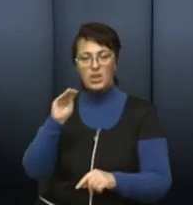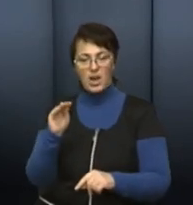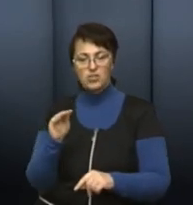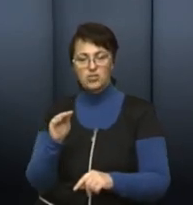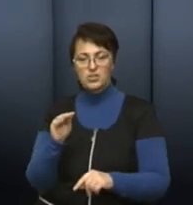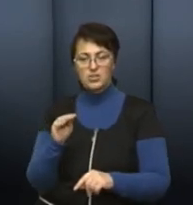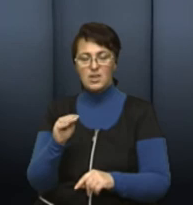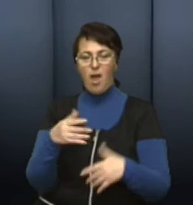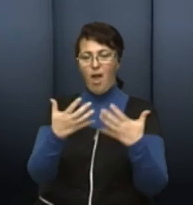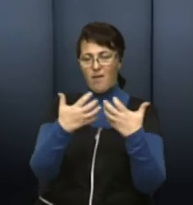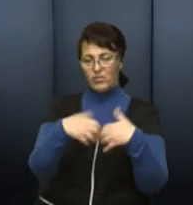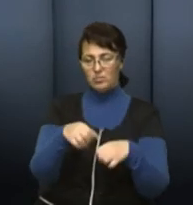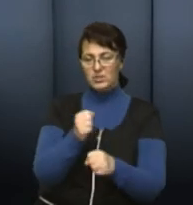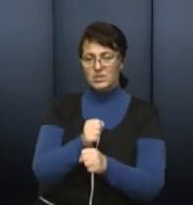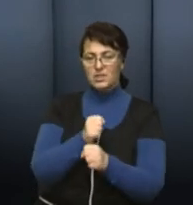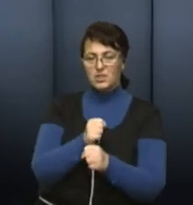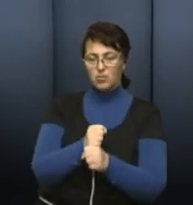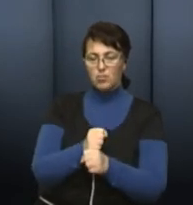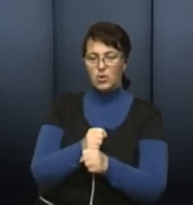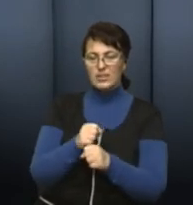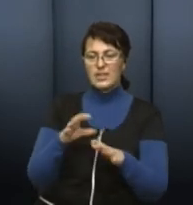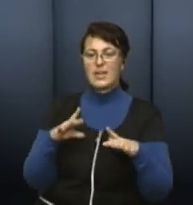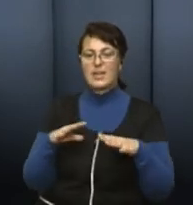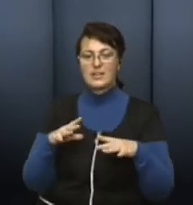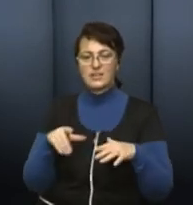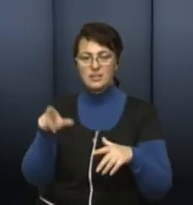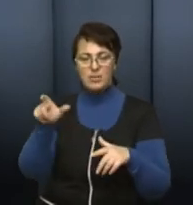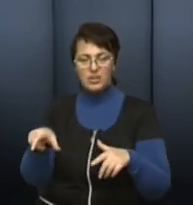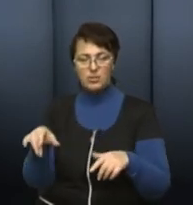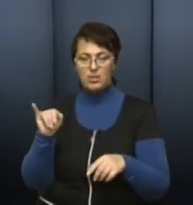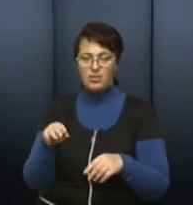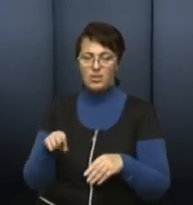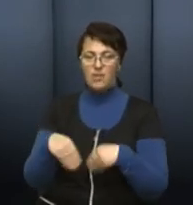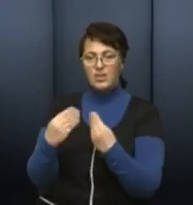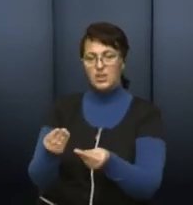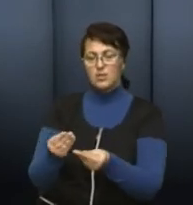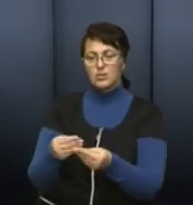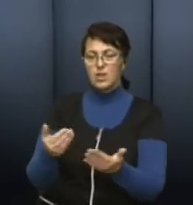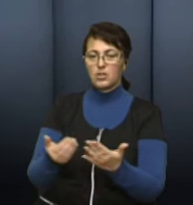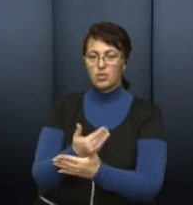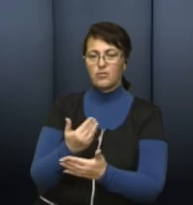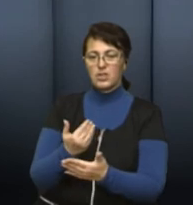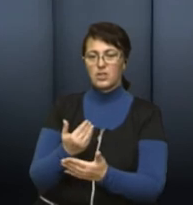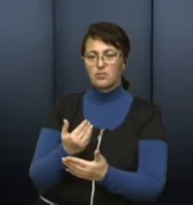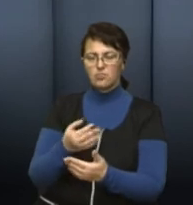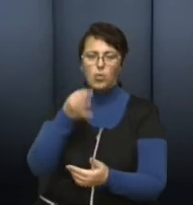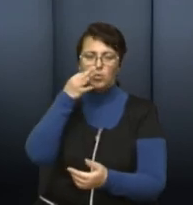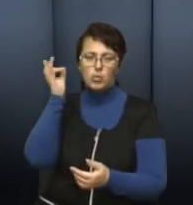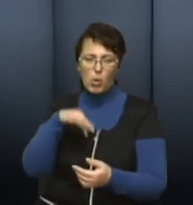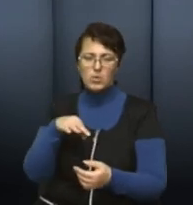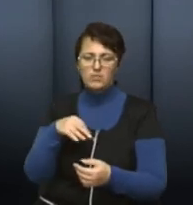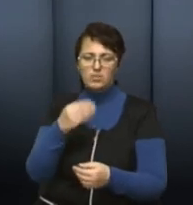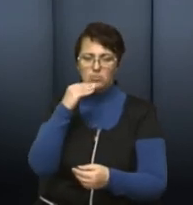автоматизація роботи інспекторів. І також додаються нові, власне, покращується досвід. І